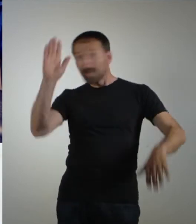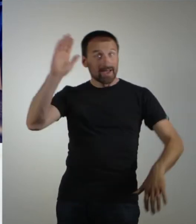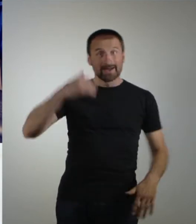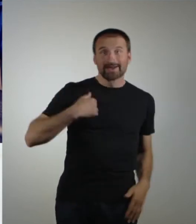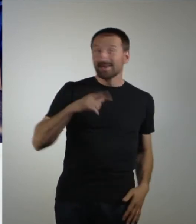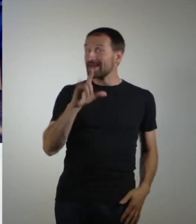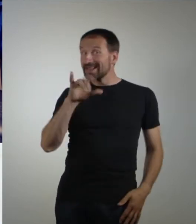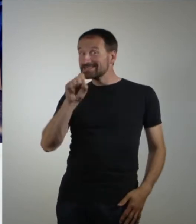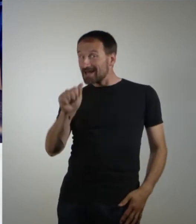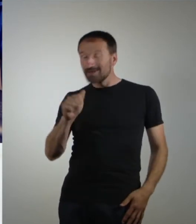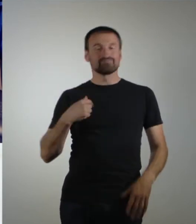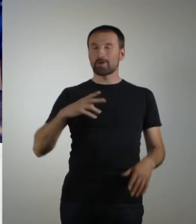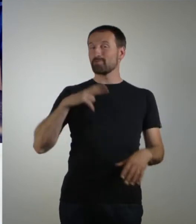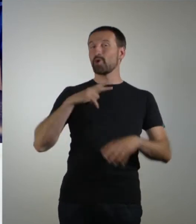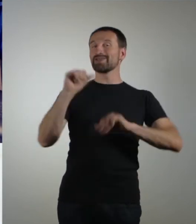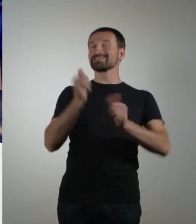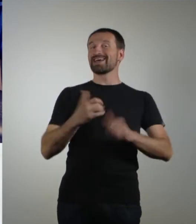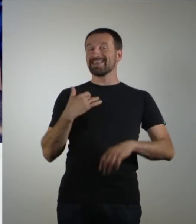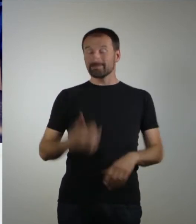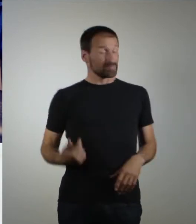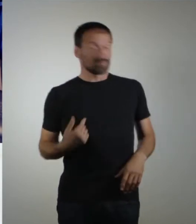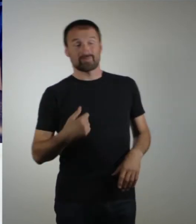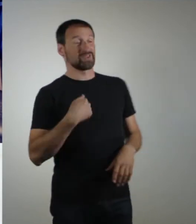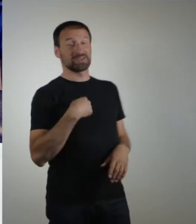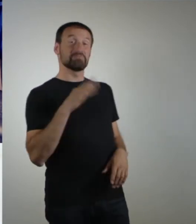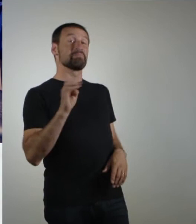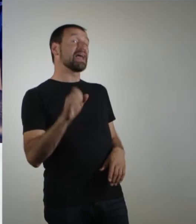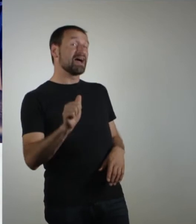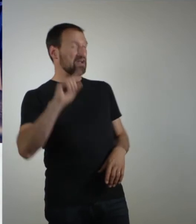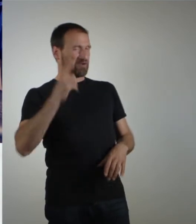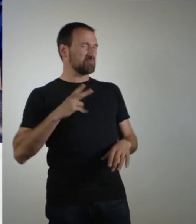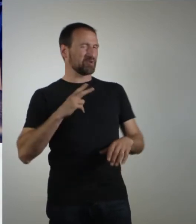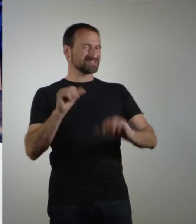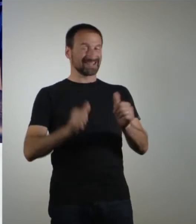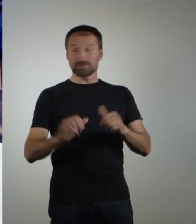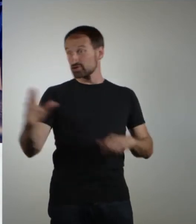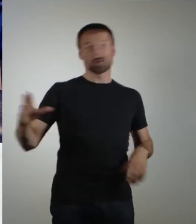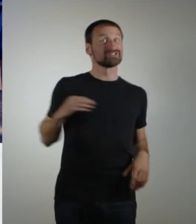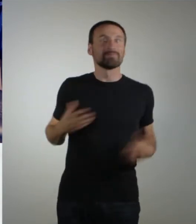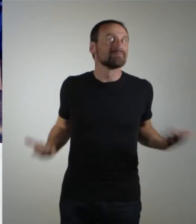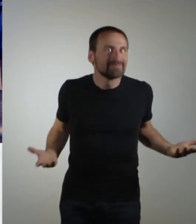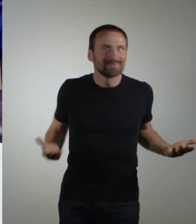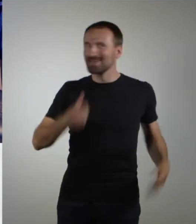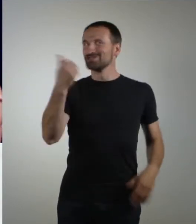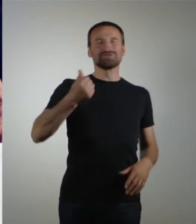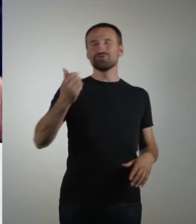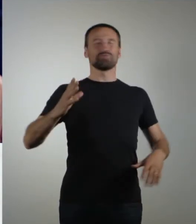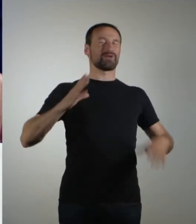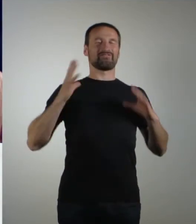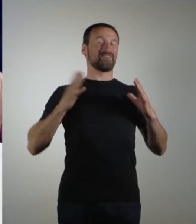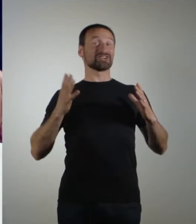Ich bin Lisa und ich bin Modedesignerin. Und ich bin Bea und ich bin auch Modedesignerin. Und zusammen sind wir sogar Fashion Rainbow Camp!